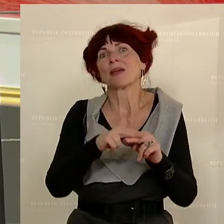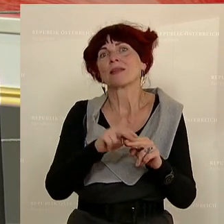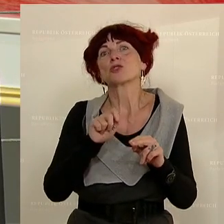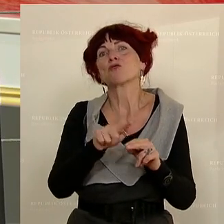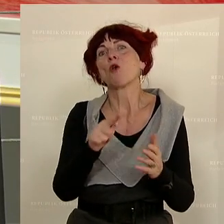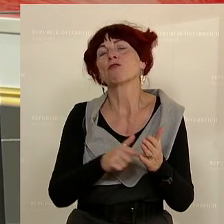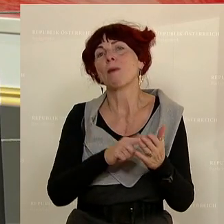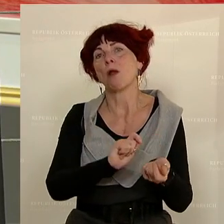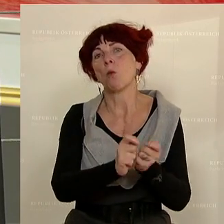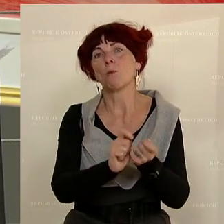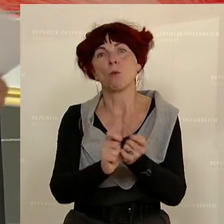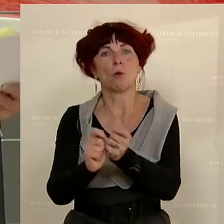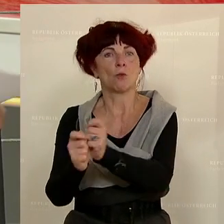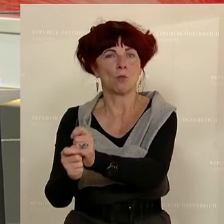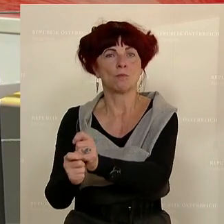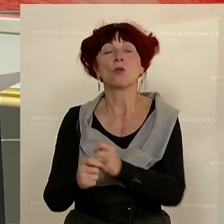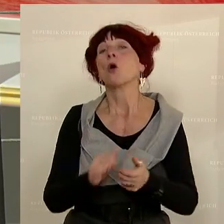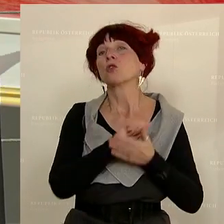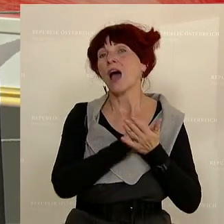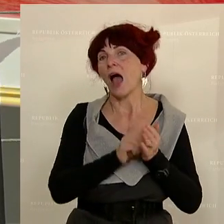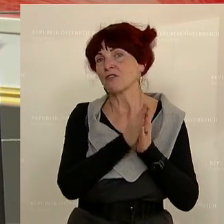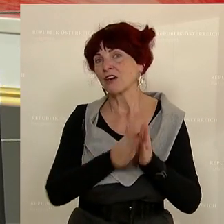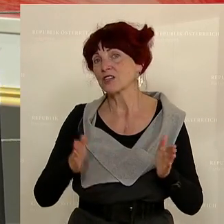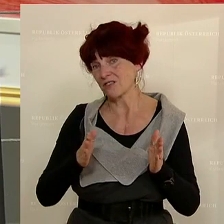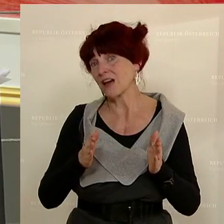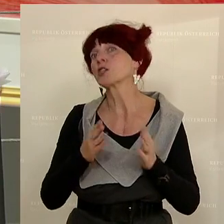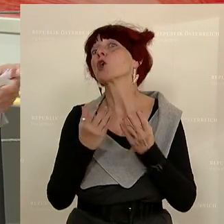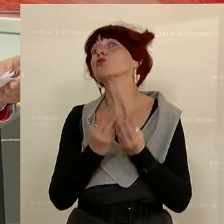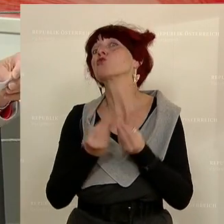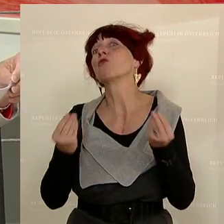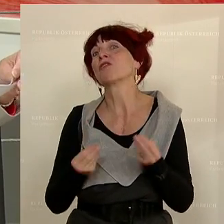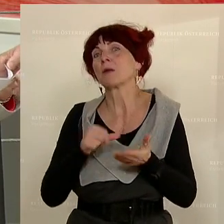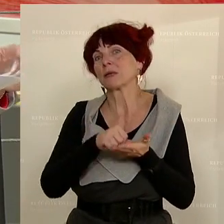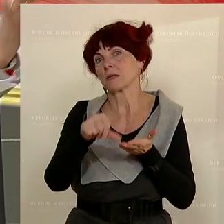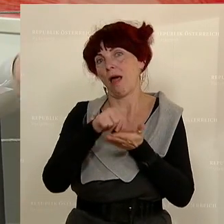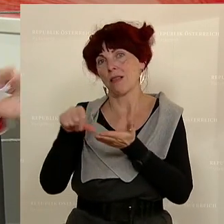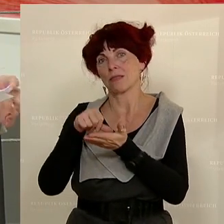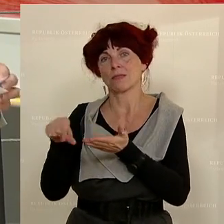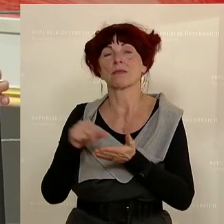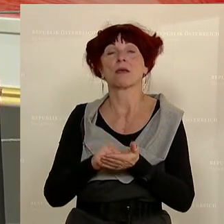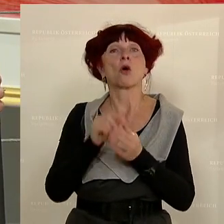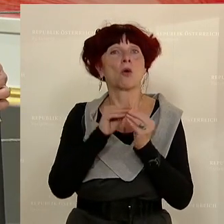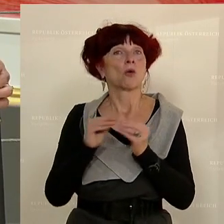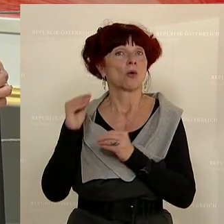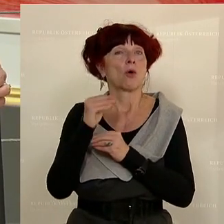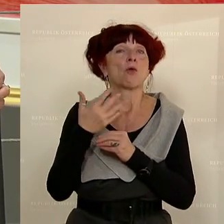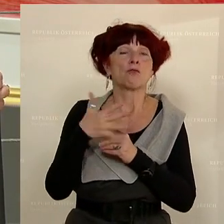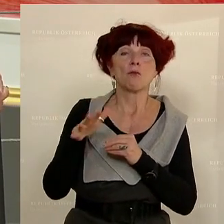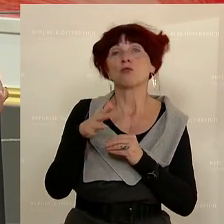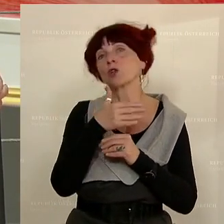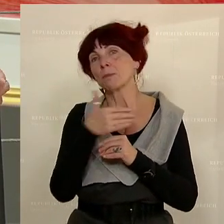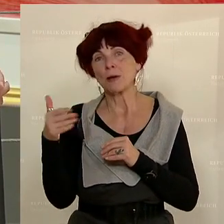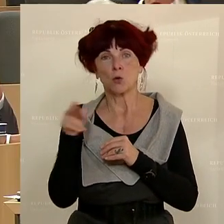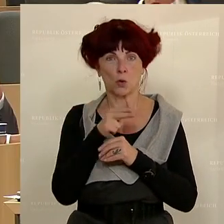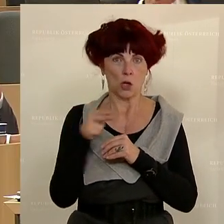es gab eben hier in der Anfangsphase eben Überzahlungen und zu hohe Auszahlungen in einer Größenordnung von 500 Millionen